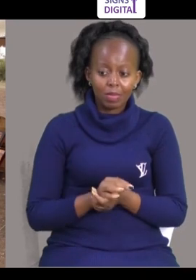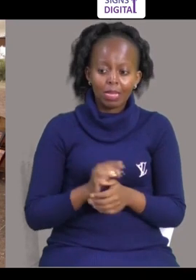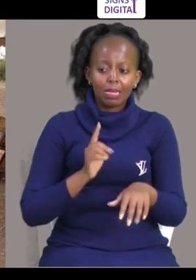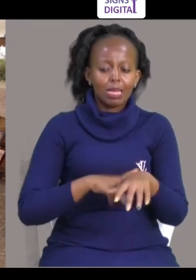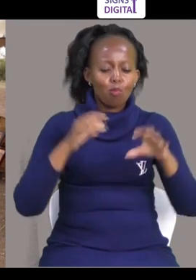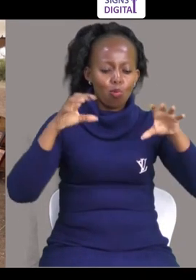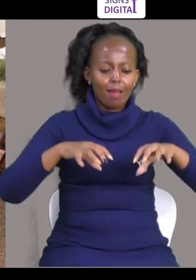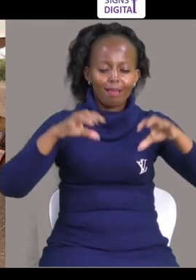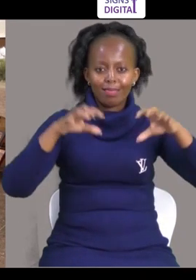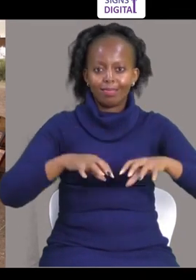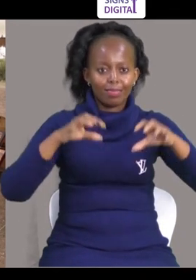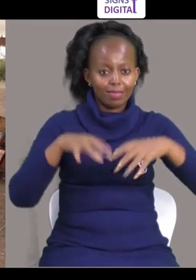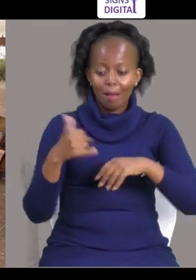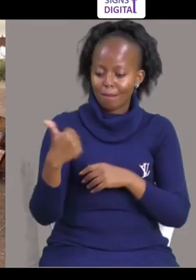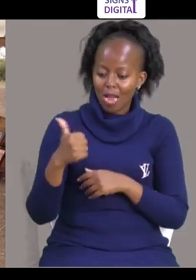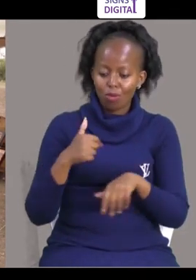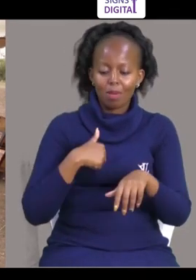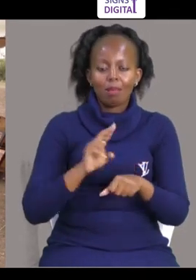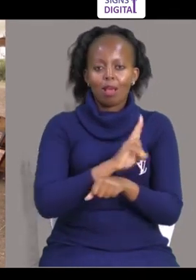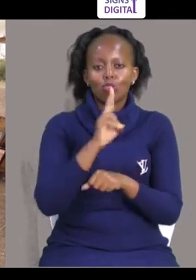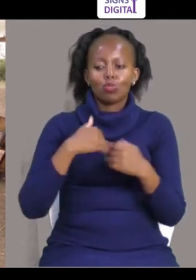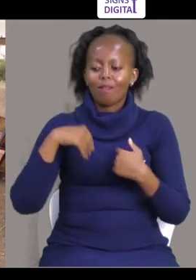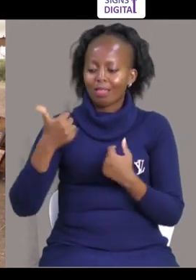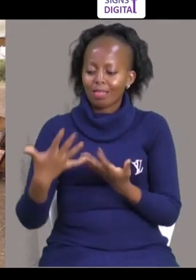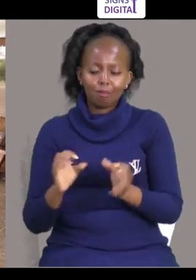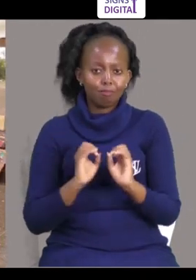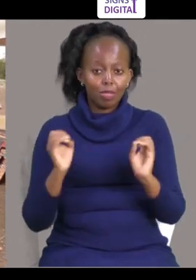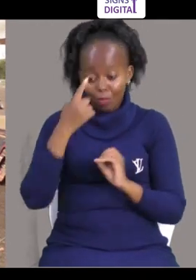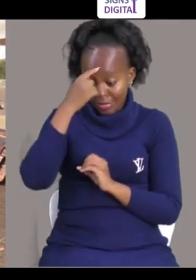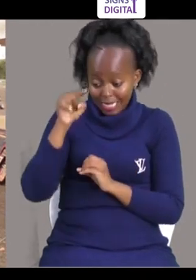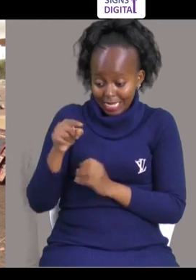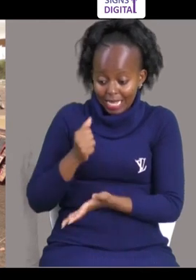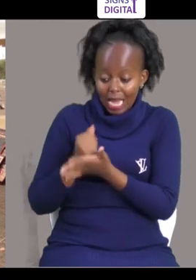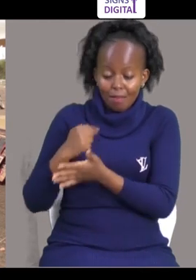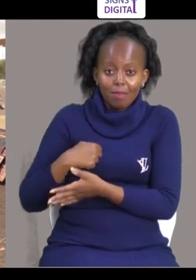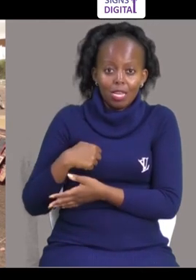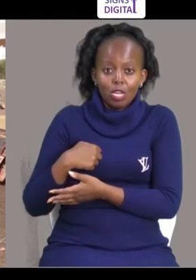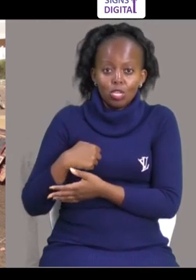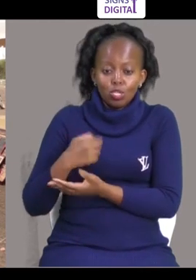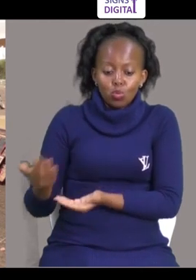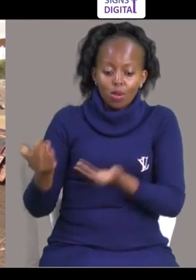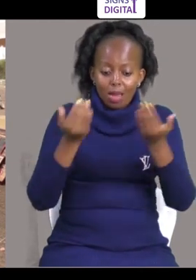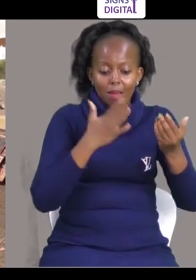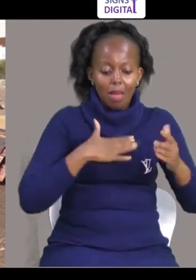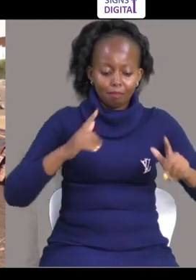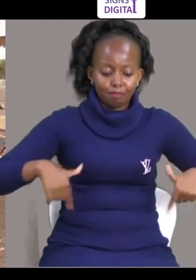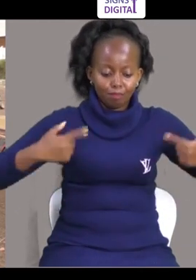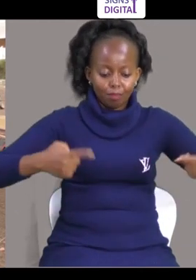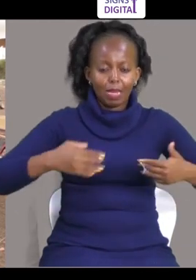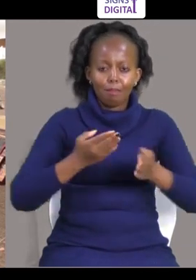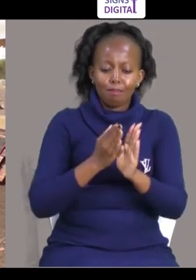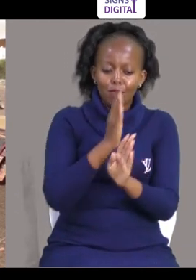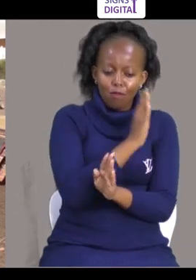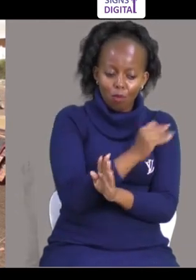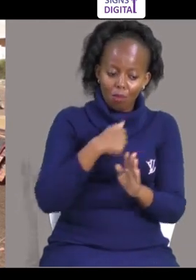Hata kukwa na mkunya eshe Hata ta hini keneswa Bando nikaitulia Sina na mwengine Juku hitu inabebe huluchia